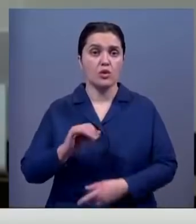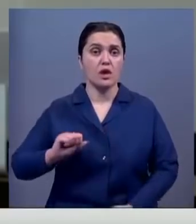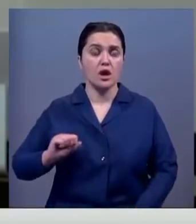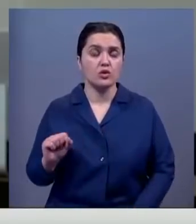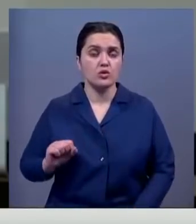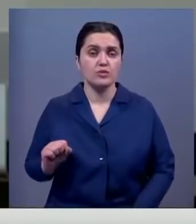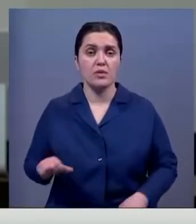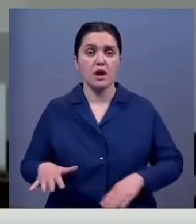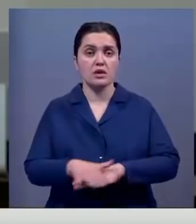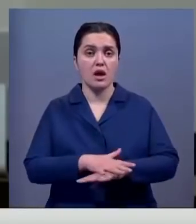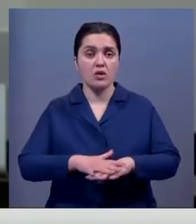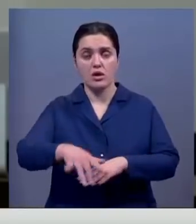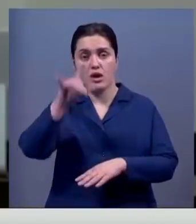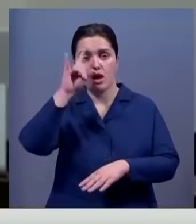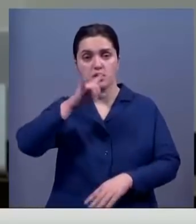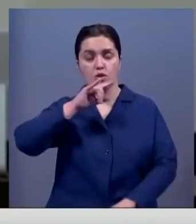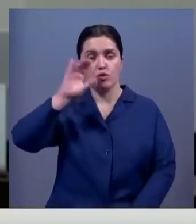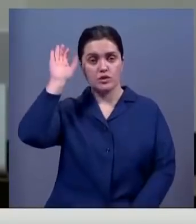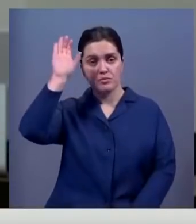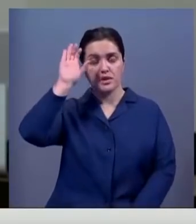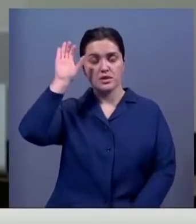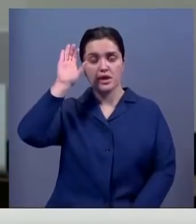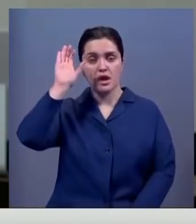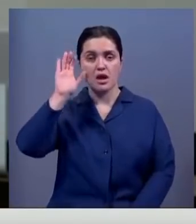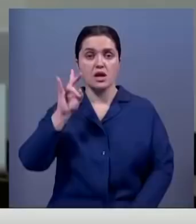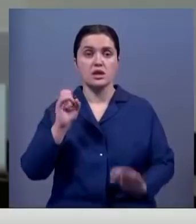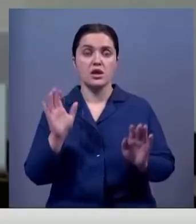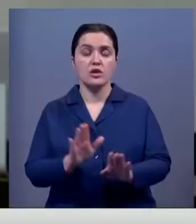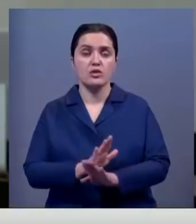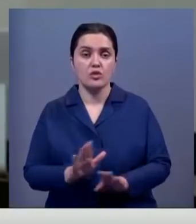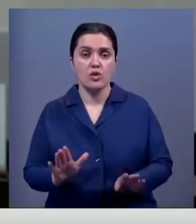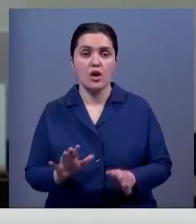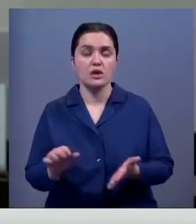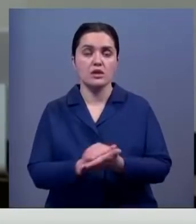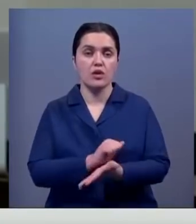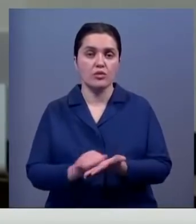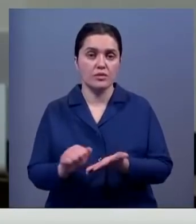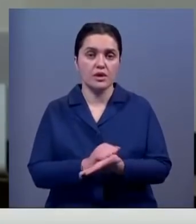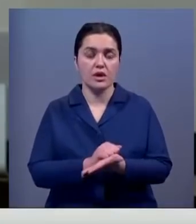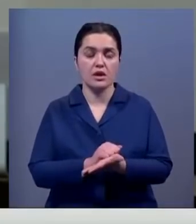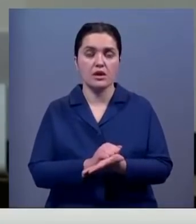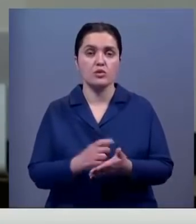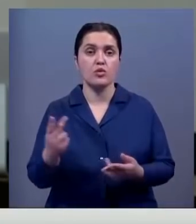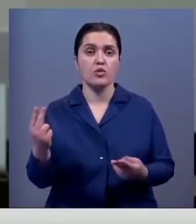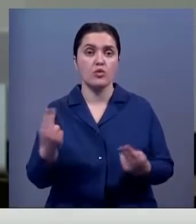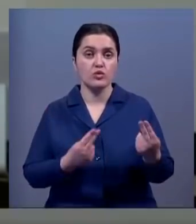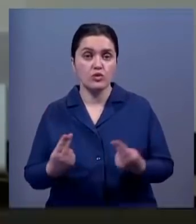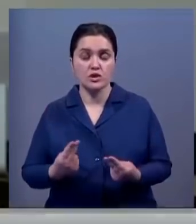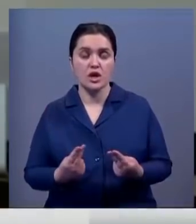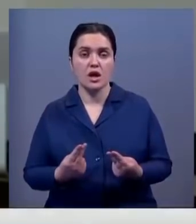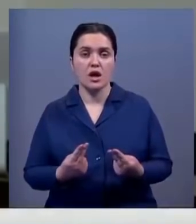народов, казахского и узбекского. И не только документальных фильмов, художественных,